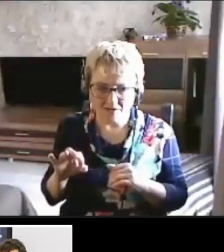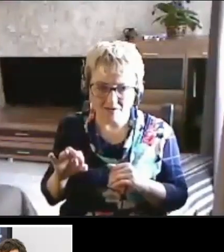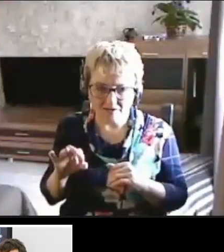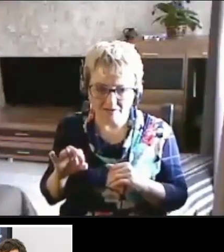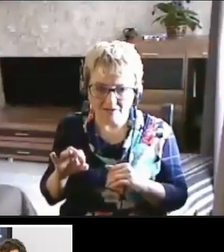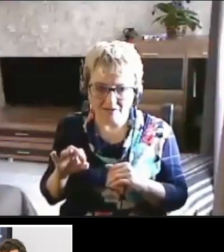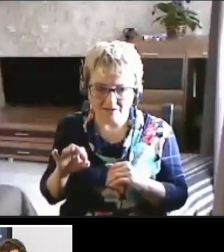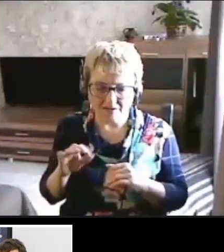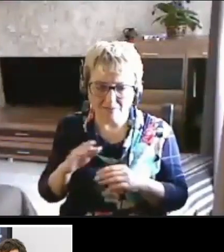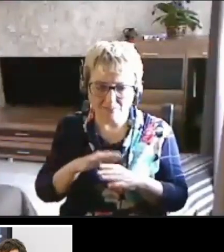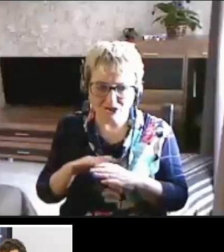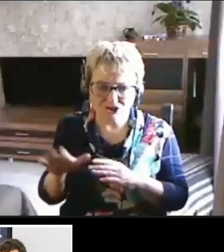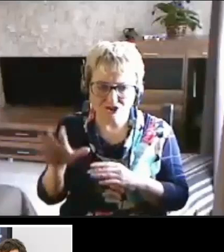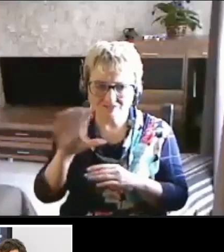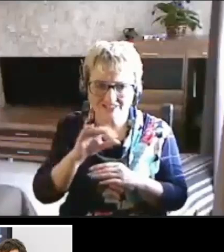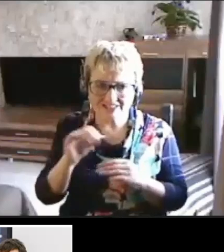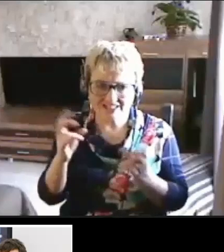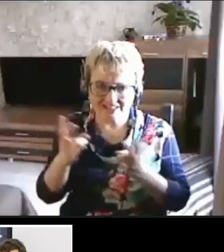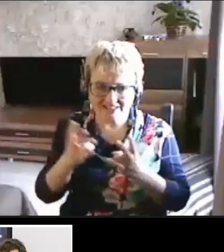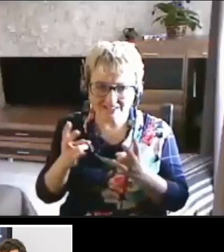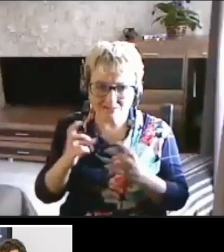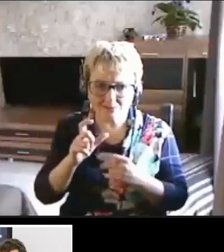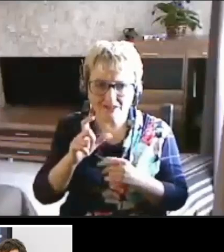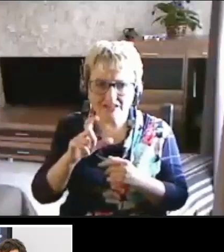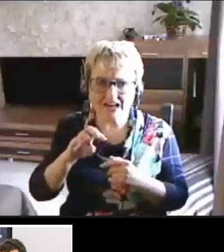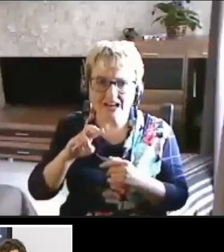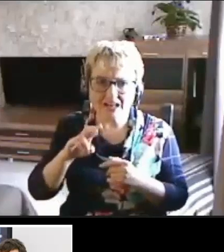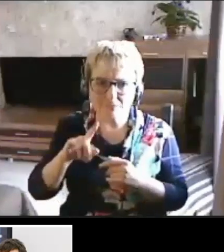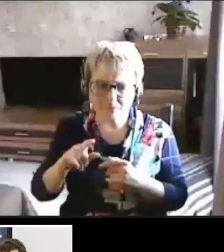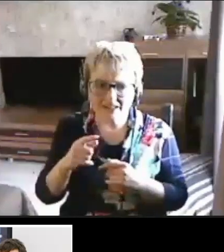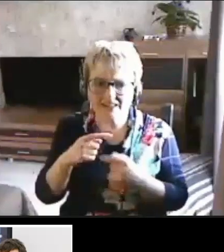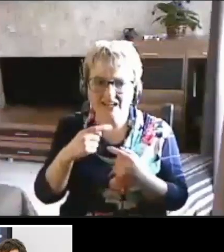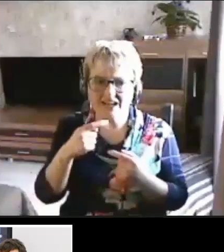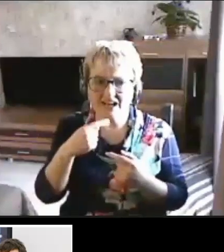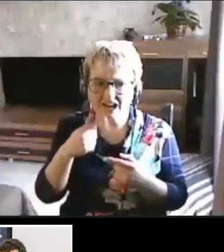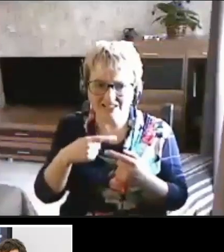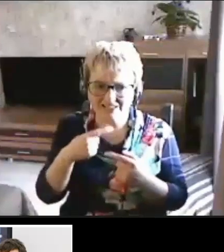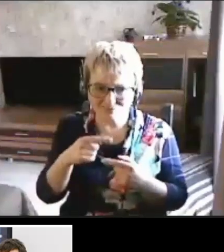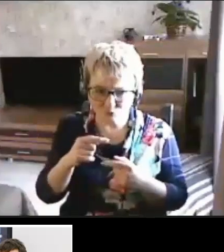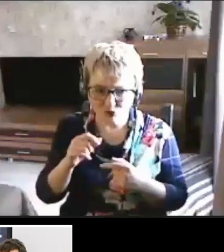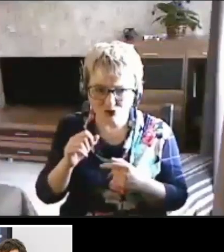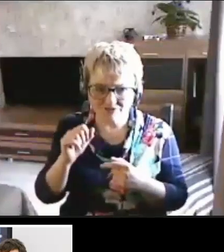Почти все необходимые элементы озвучиваются.